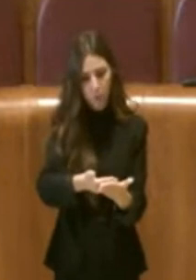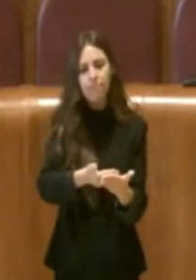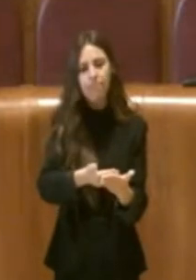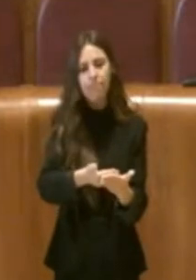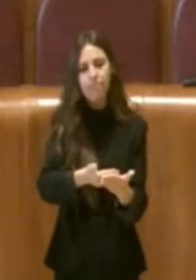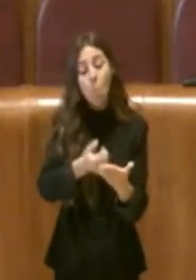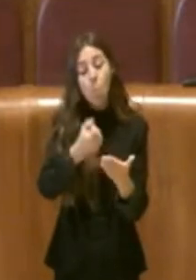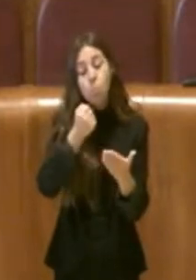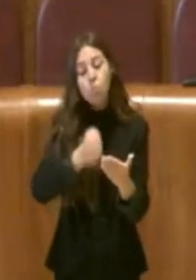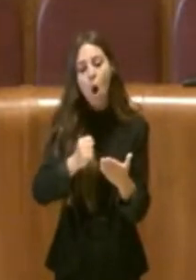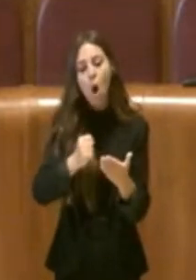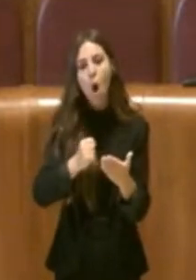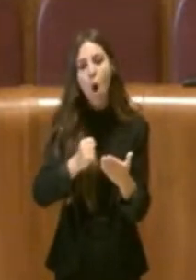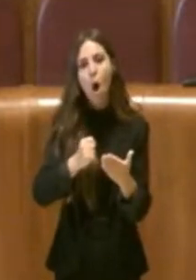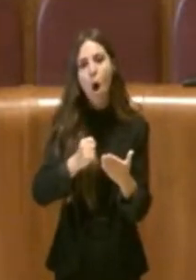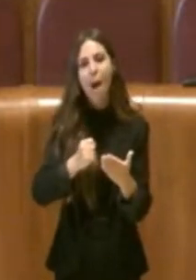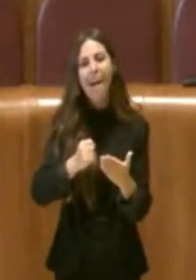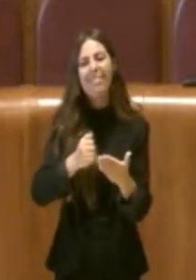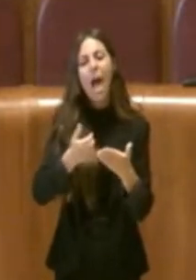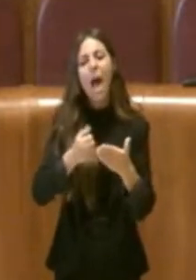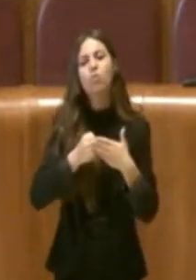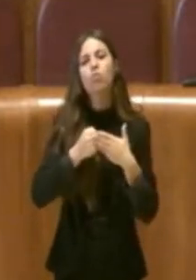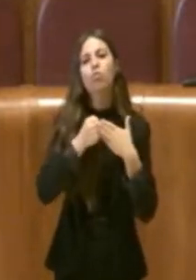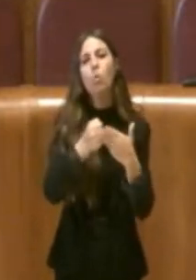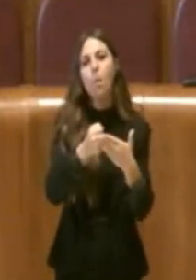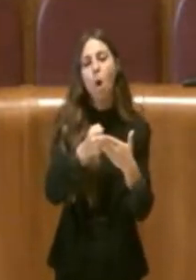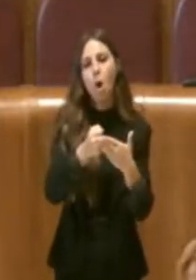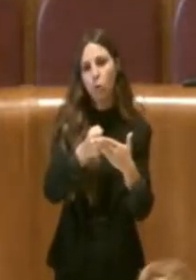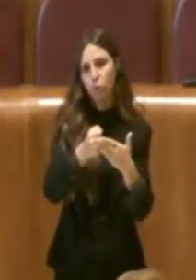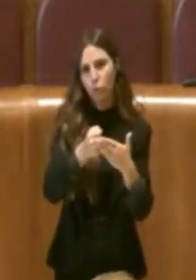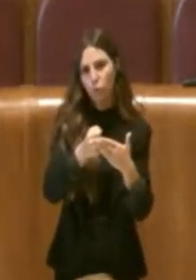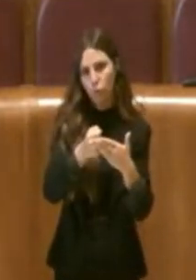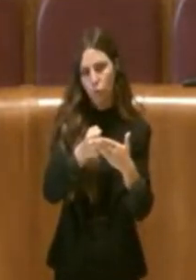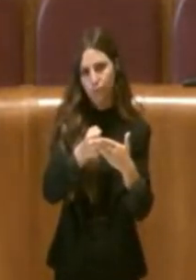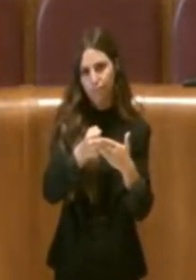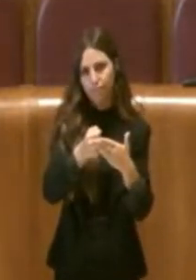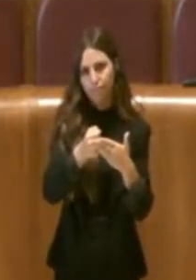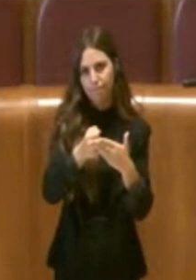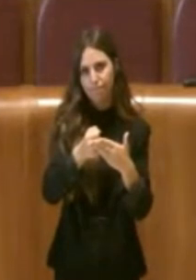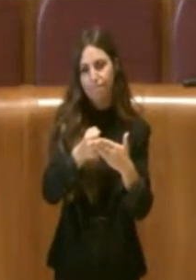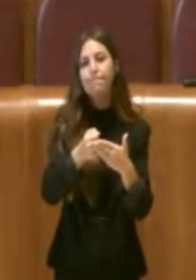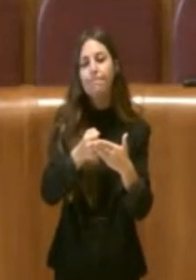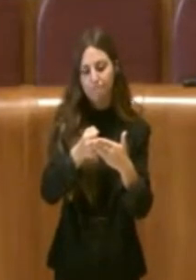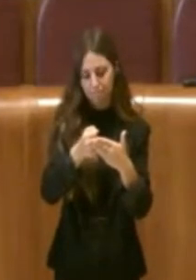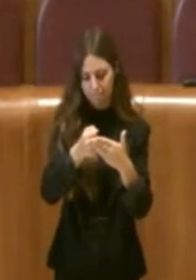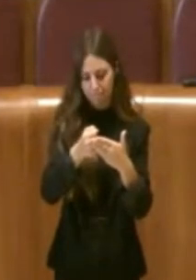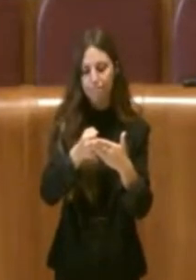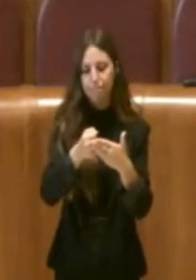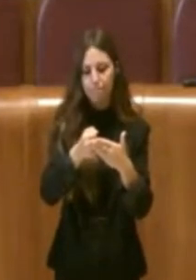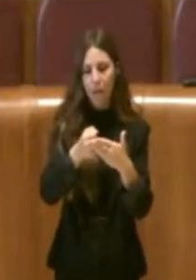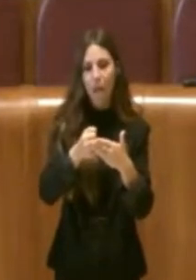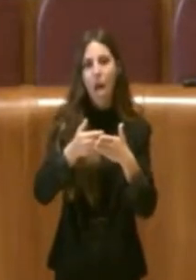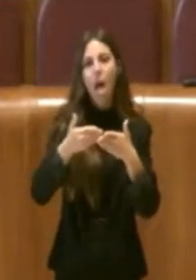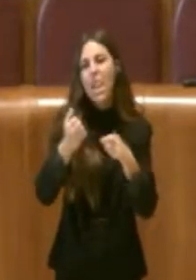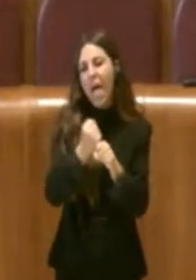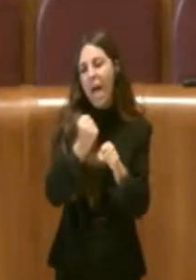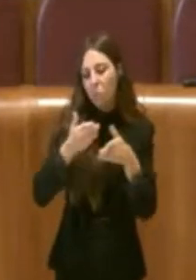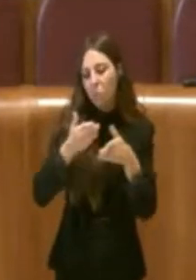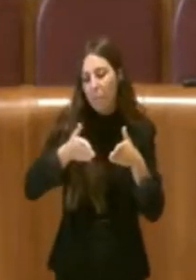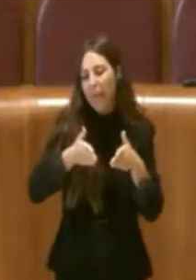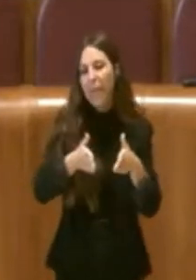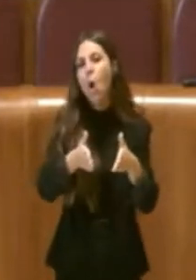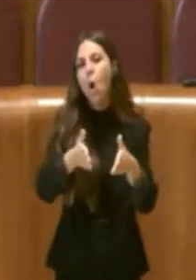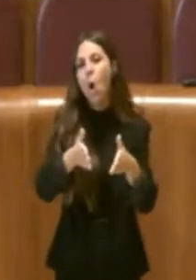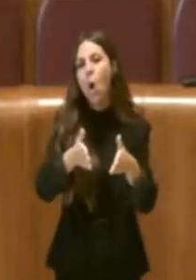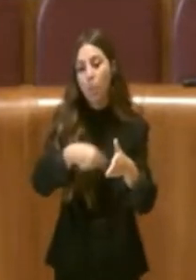quindi rafforzare quel percorso in questo momento che è in discussione anche all